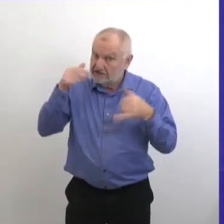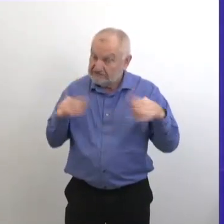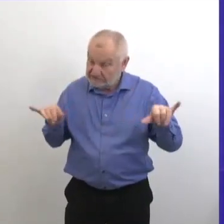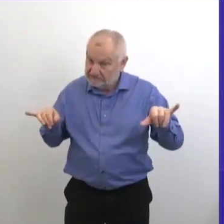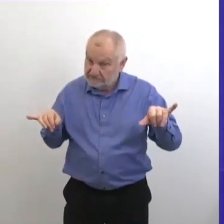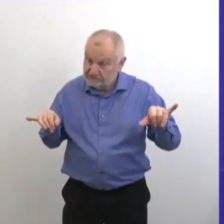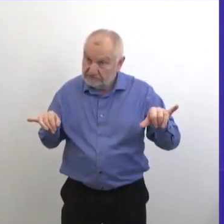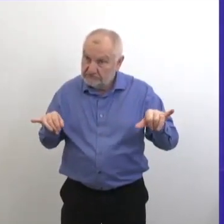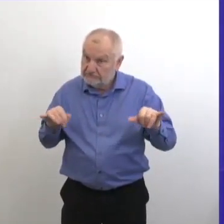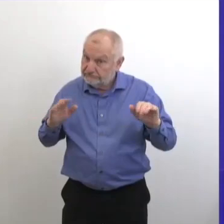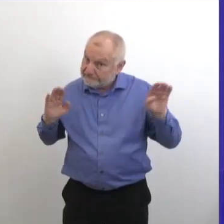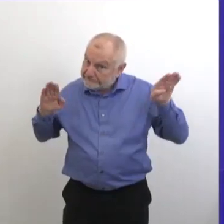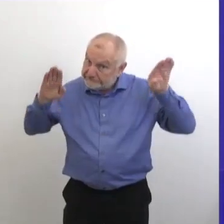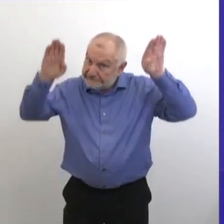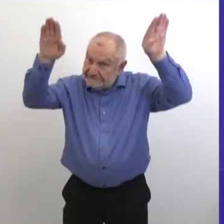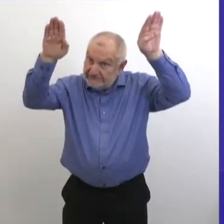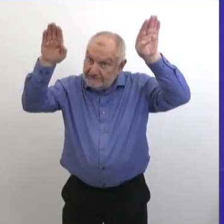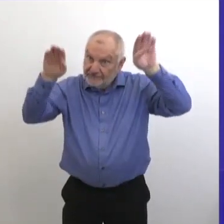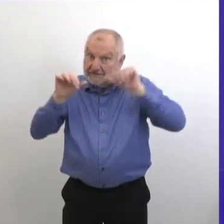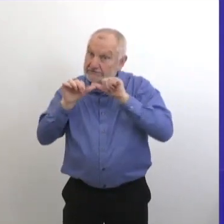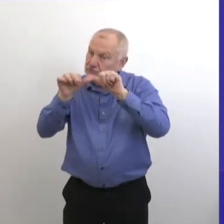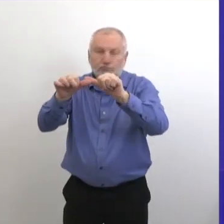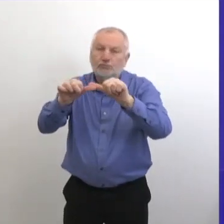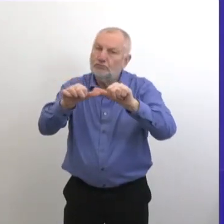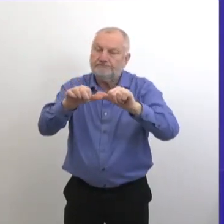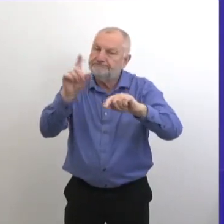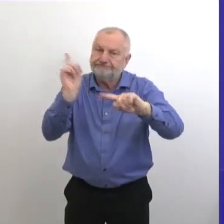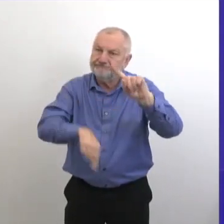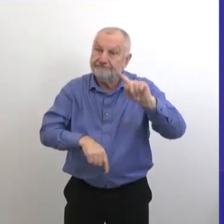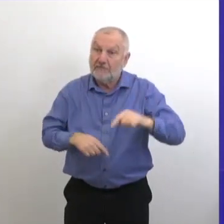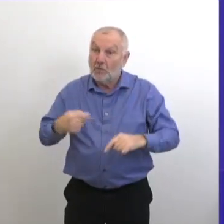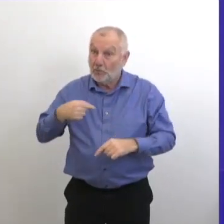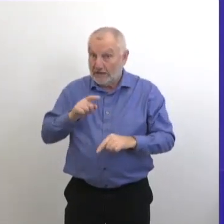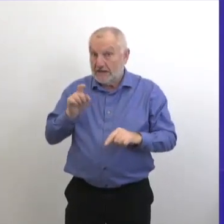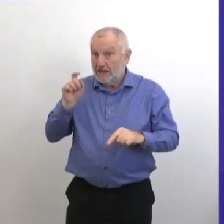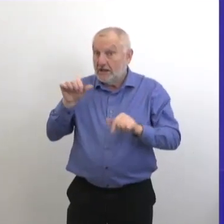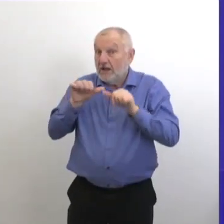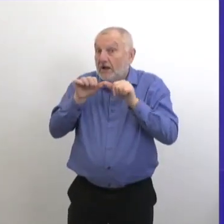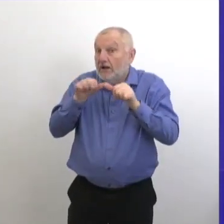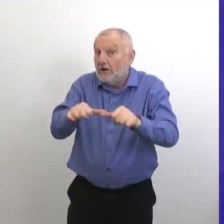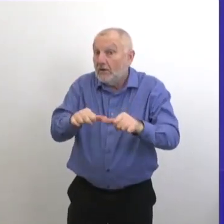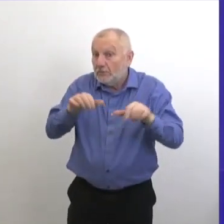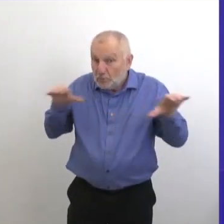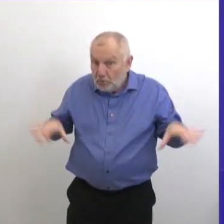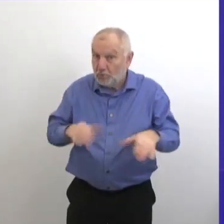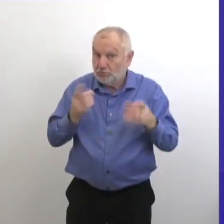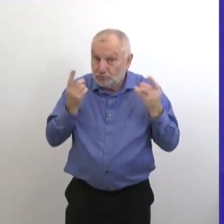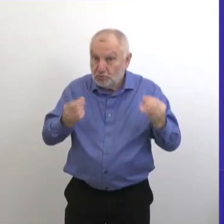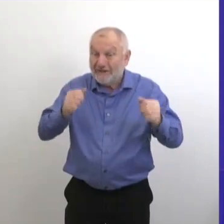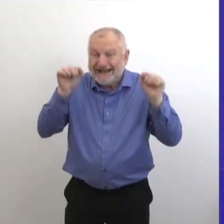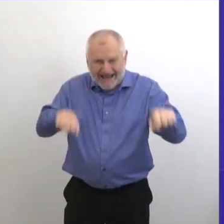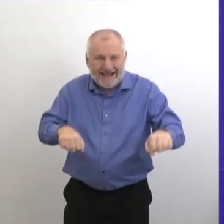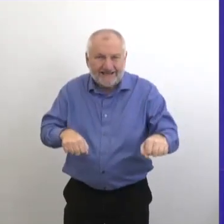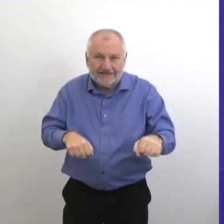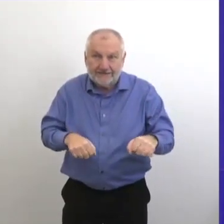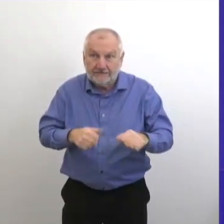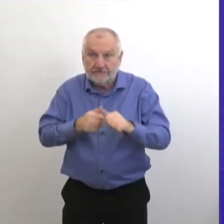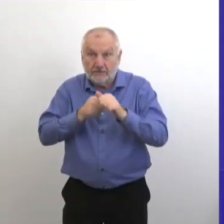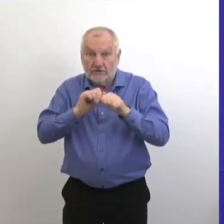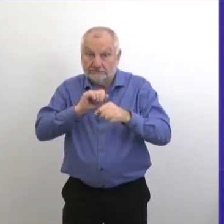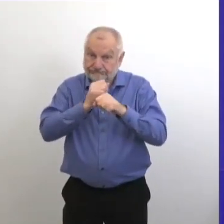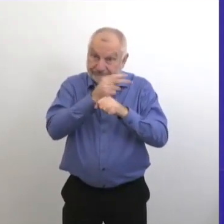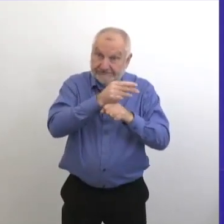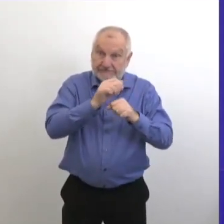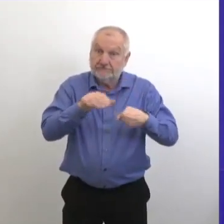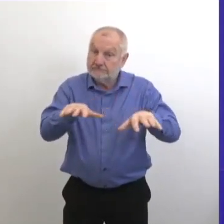allure qui en fait ne peut pas être tolérée. On continue à faire tout ce qu'on peut pour essayer d'éliminer ou de ralentir la propagation de ce virus.